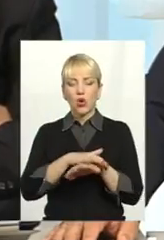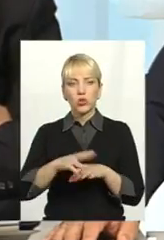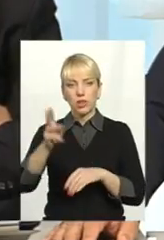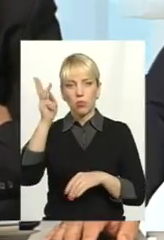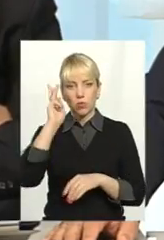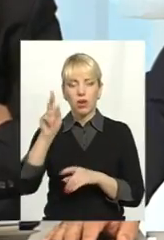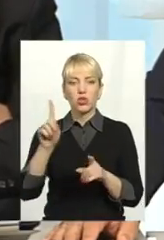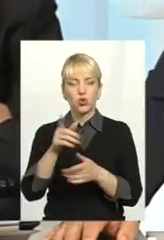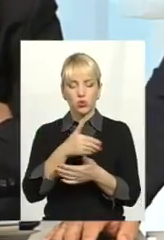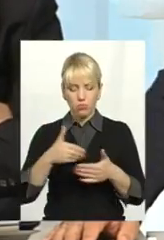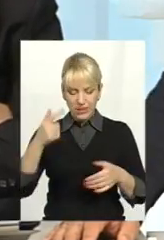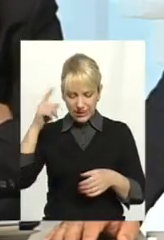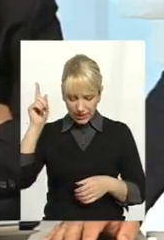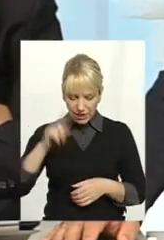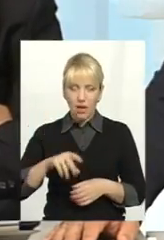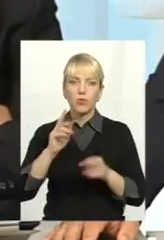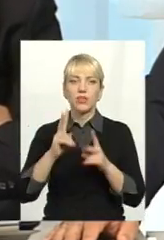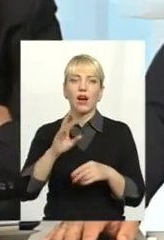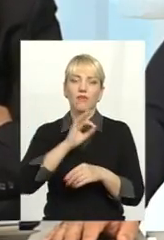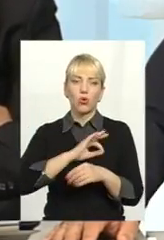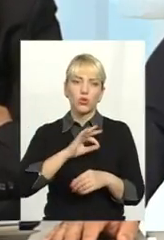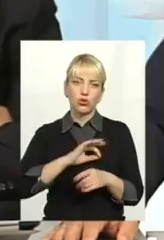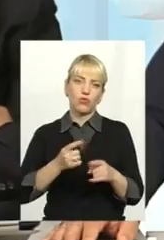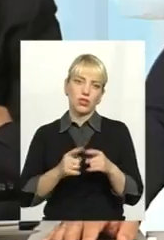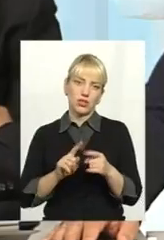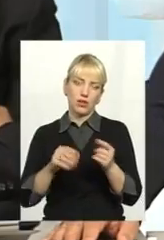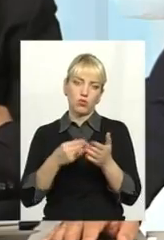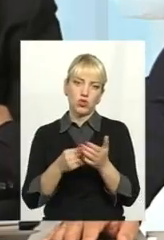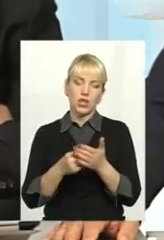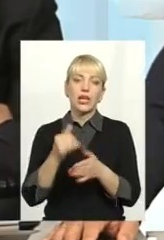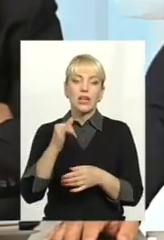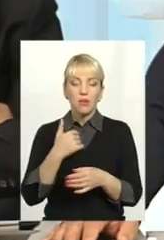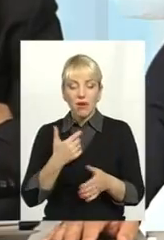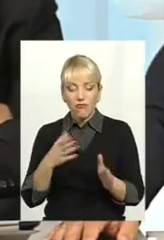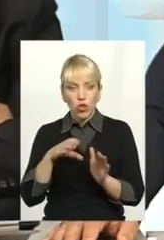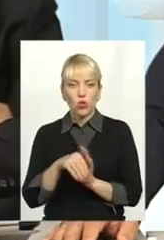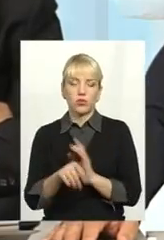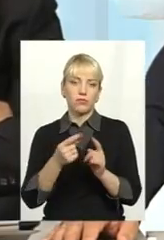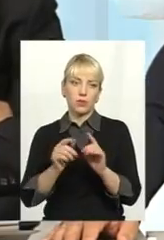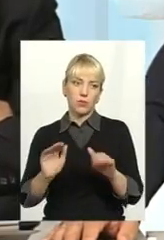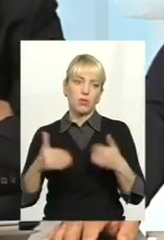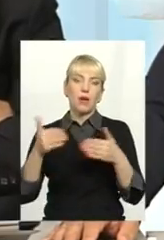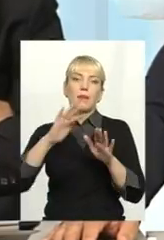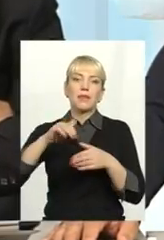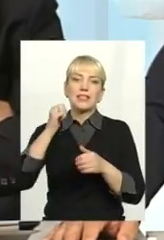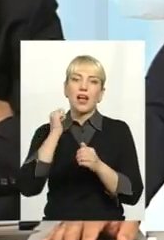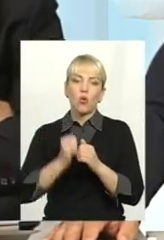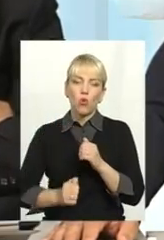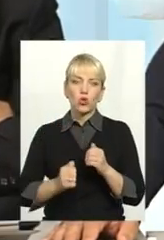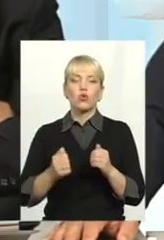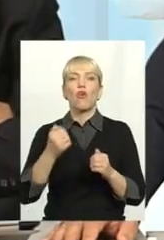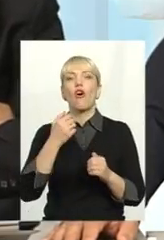знаємо, як використовується бюджет. І ми вносимо конкретні пропозиції. Після кожного форуму йде голосування.